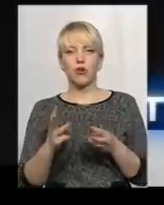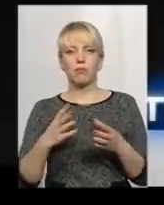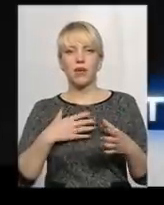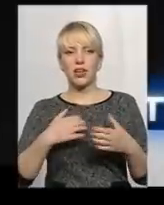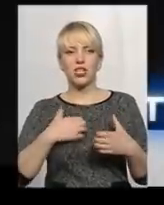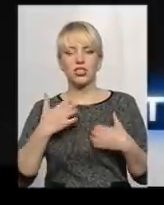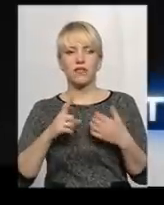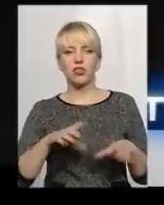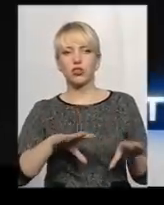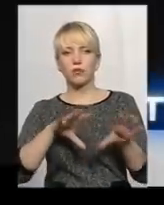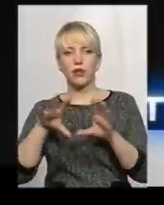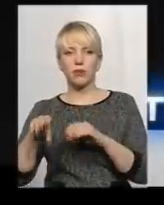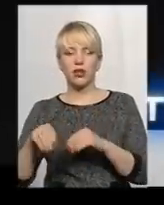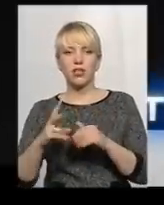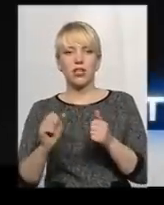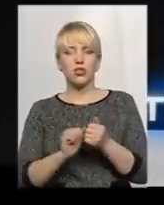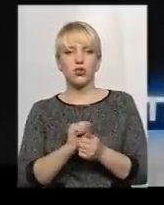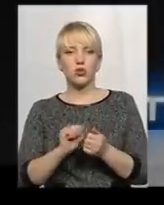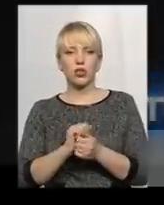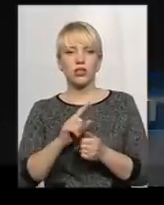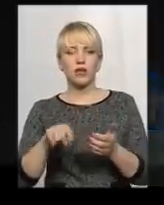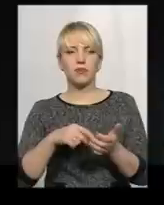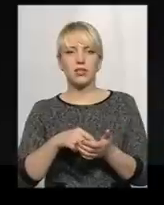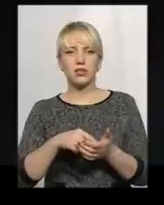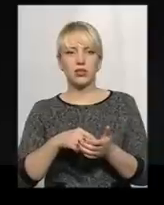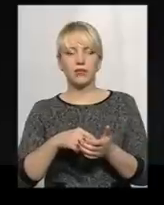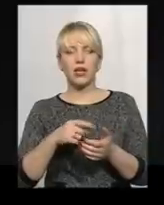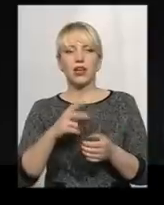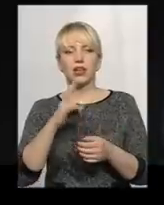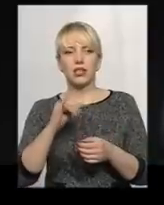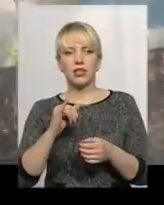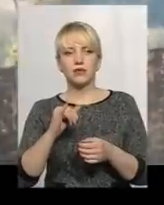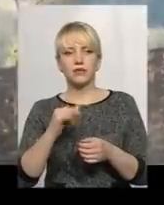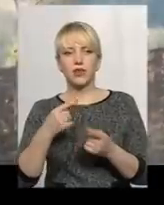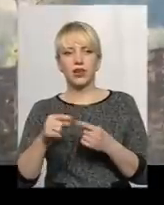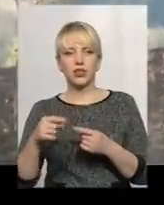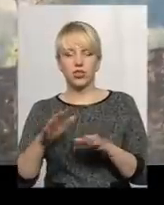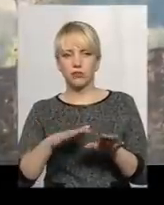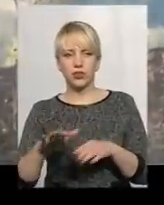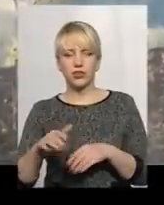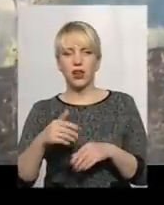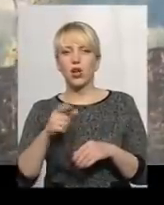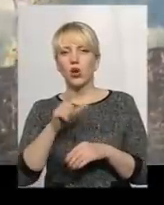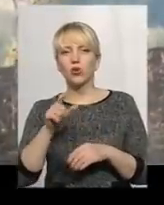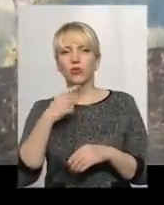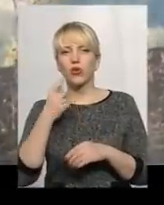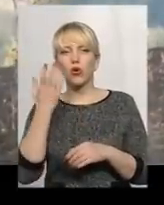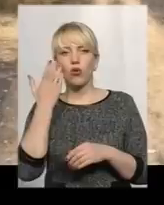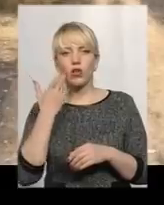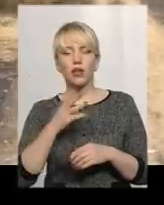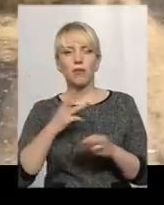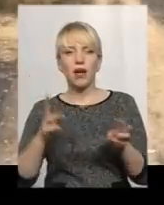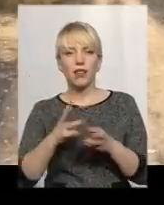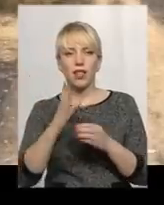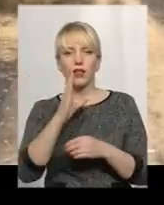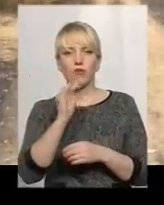оцею суха, і не перейшло на їстополосу, і не зробило б дещо гіршу, скажімо так. Місцеві кажуть, що як палала Гусикова гора,